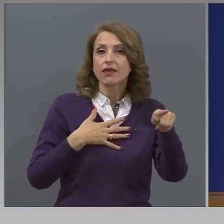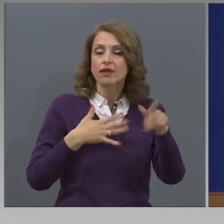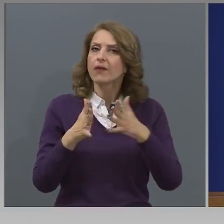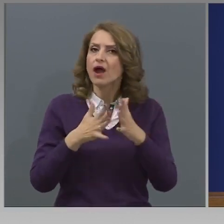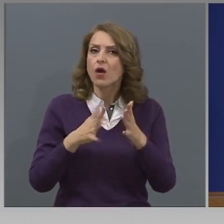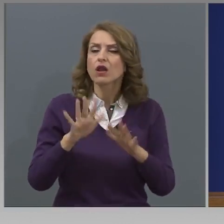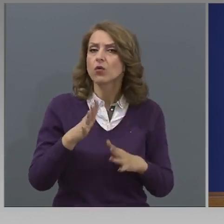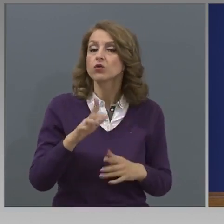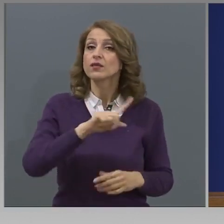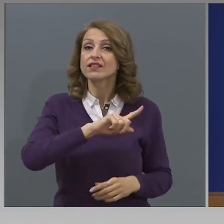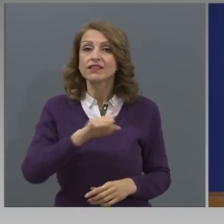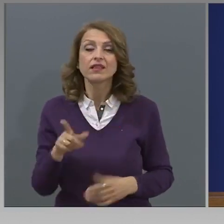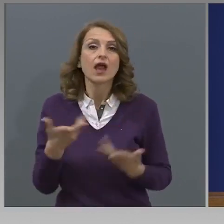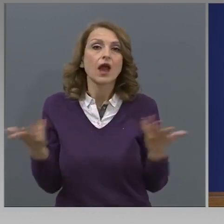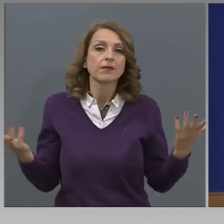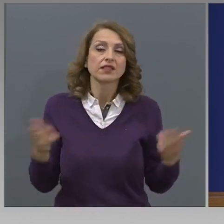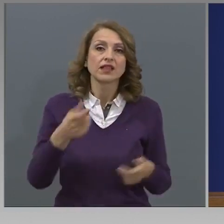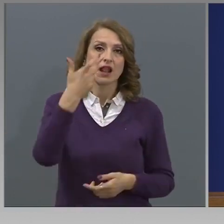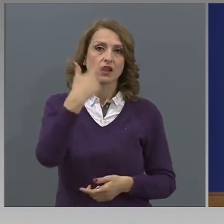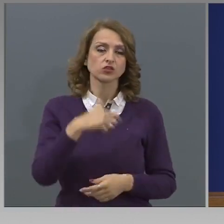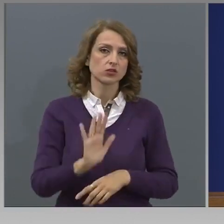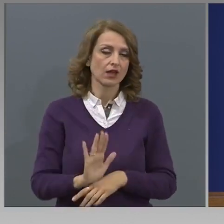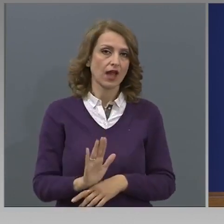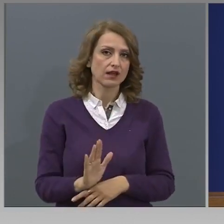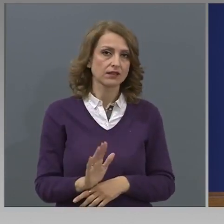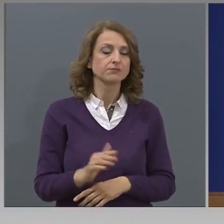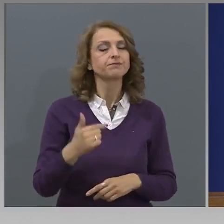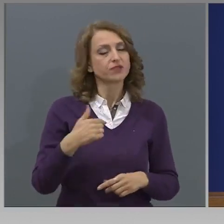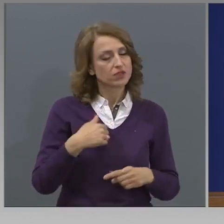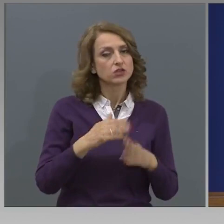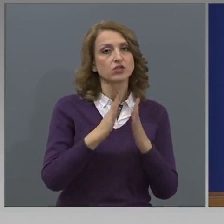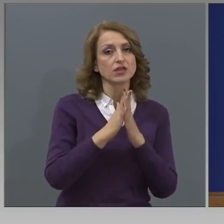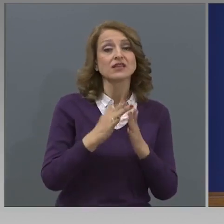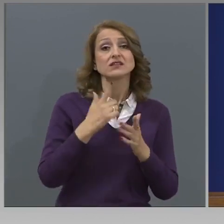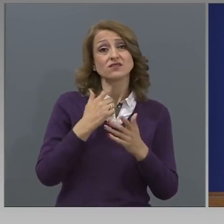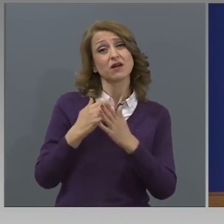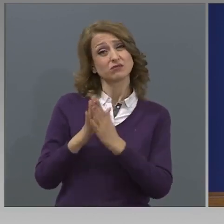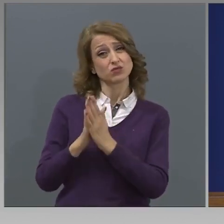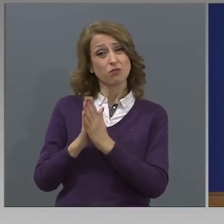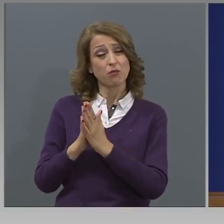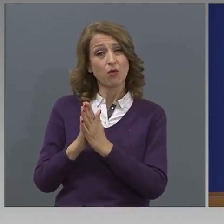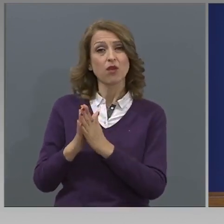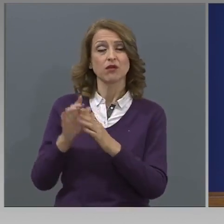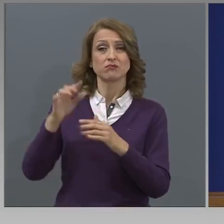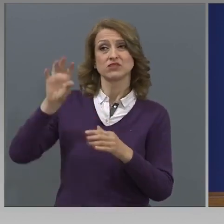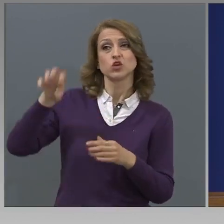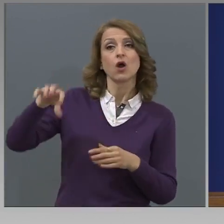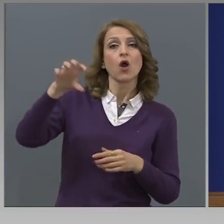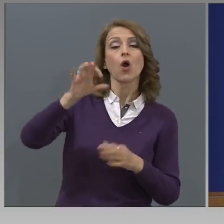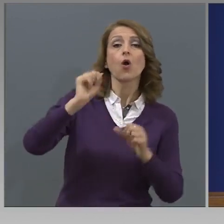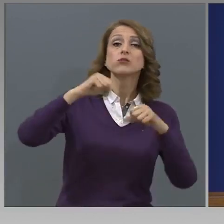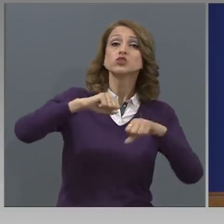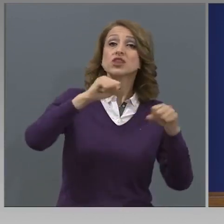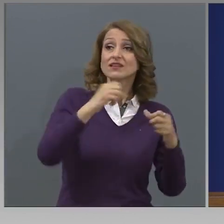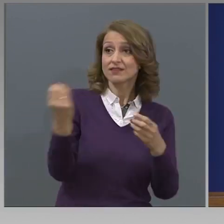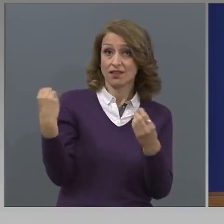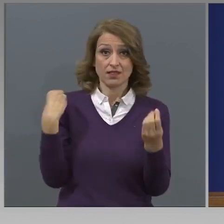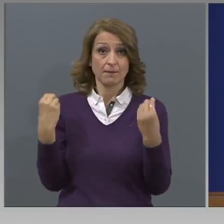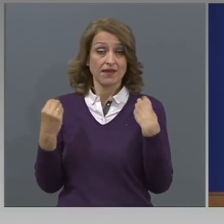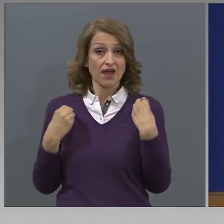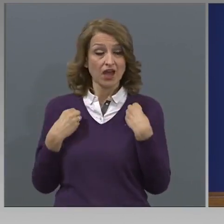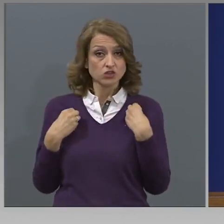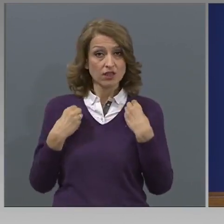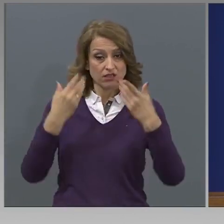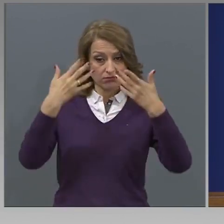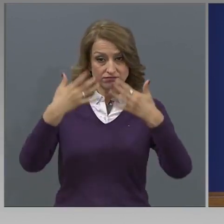такива наши съграждани. Като за целта, отново ще помолим кризисните щабове към общините да идентифицират такива хора. Ние сме